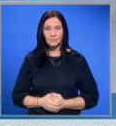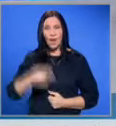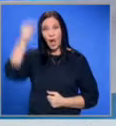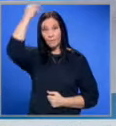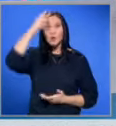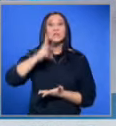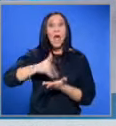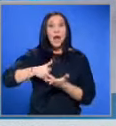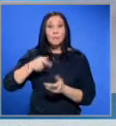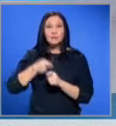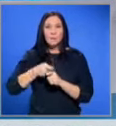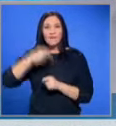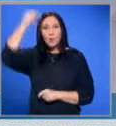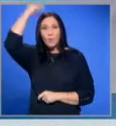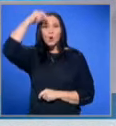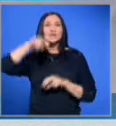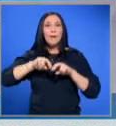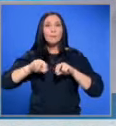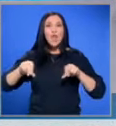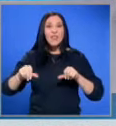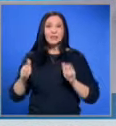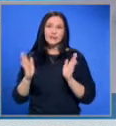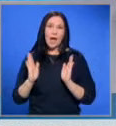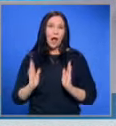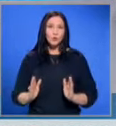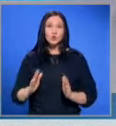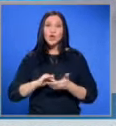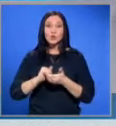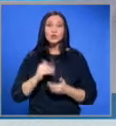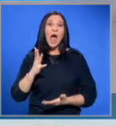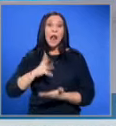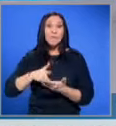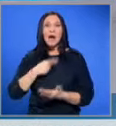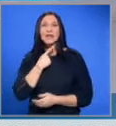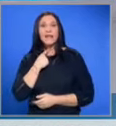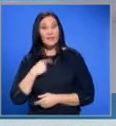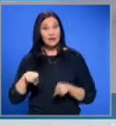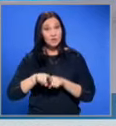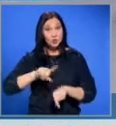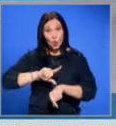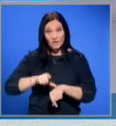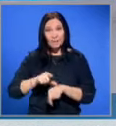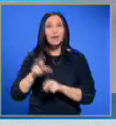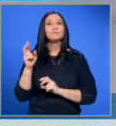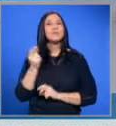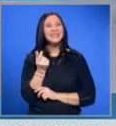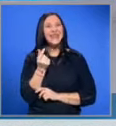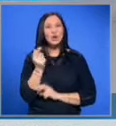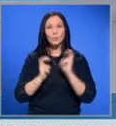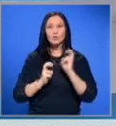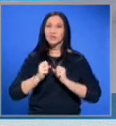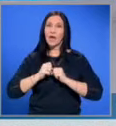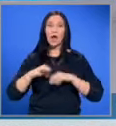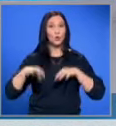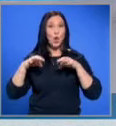Българският хляб се прави от българска пшеница, категорични са от Съюза на хлебарите и сладкарите. В същото време зърнопроизводители са в